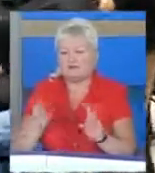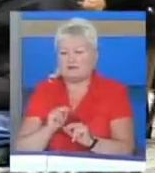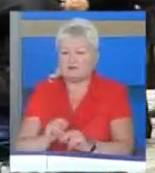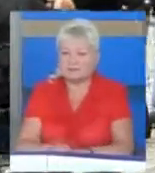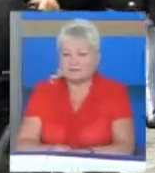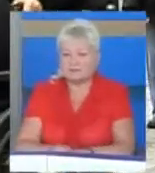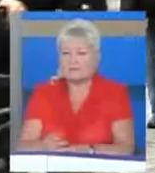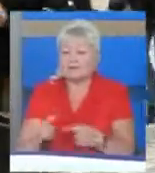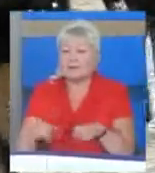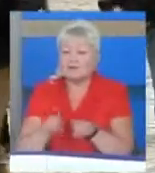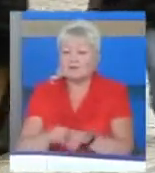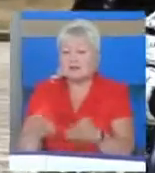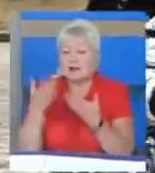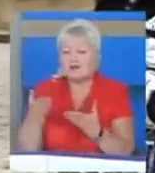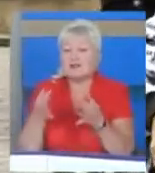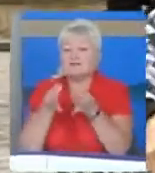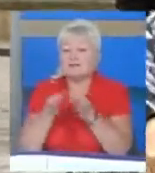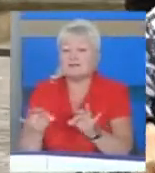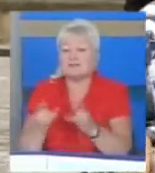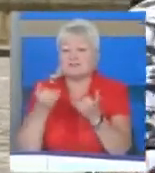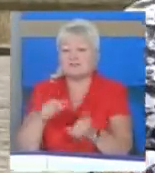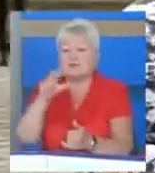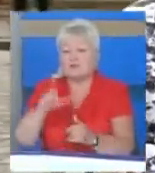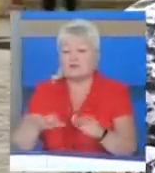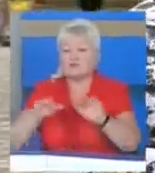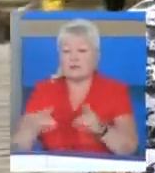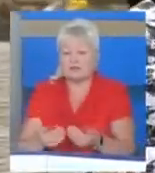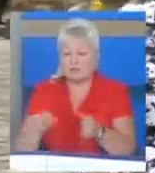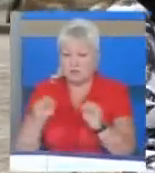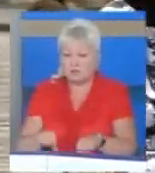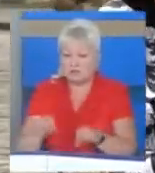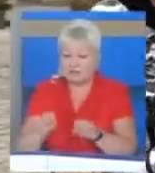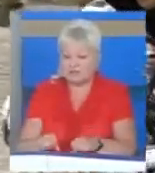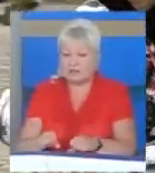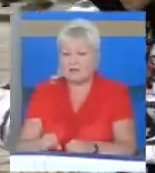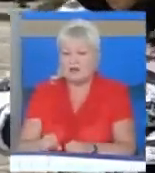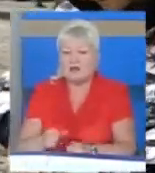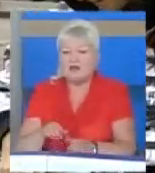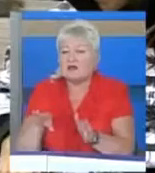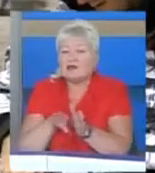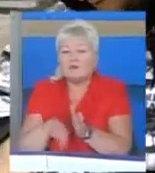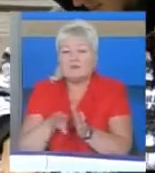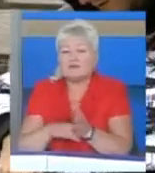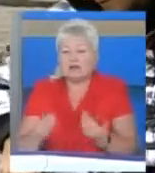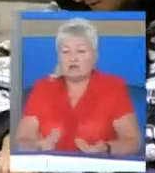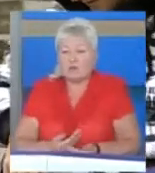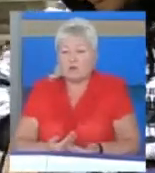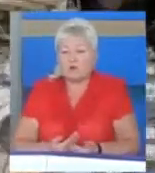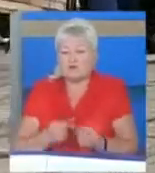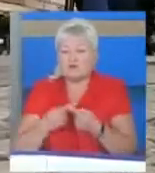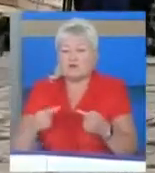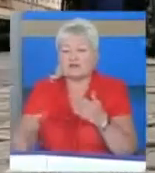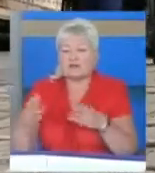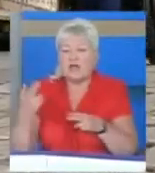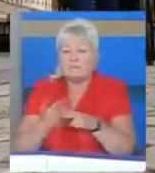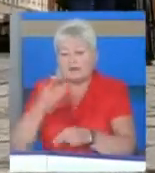Ось така вона – незалежність для людини з обмеженими можливостями. Елементарні побутові речі без сторонньої допомоги